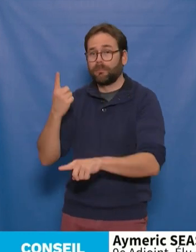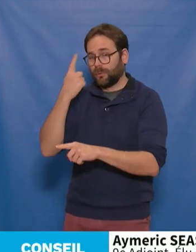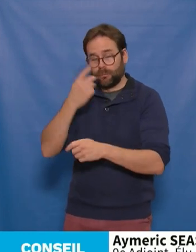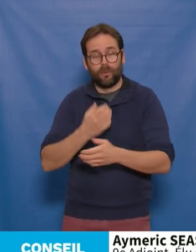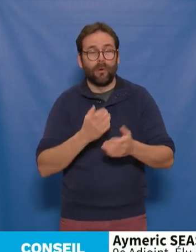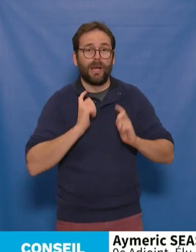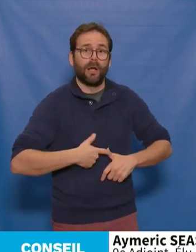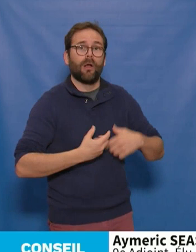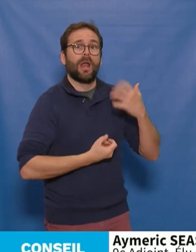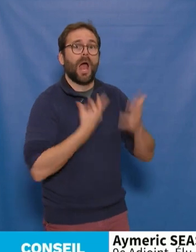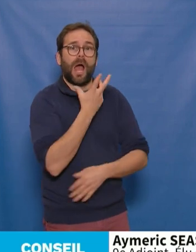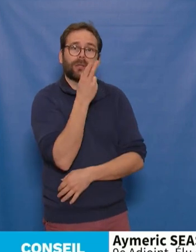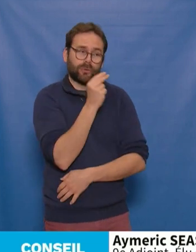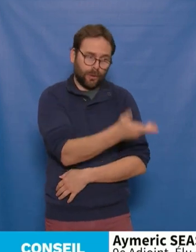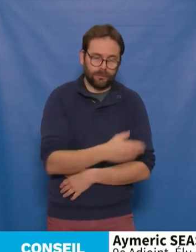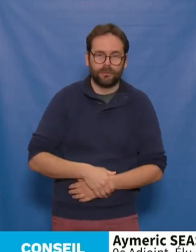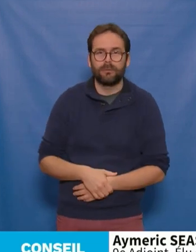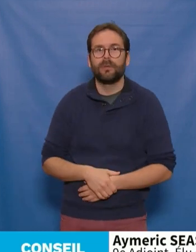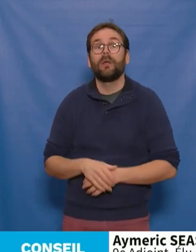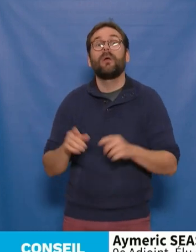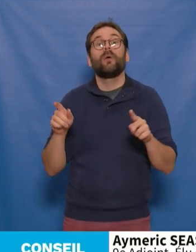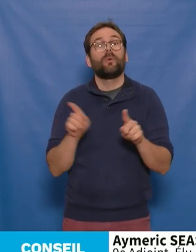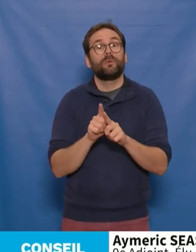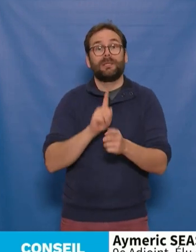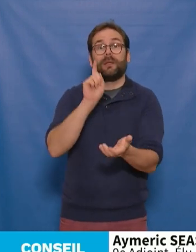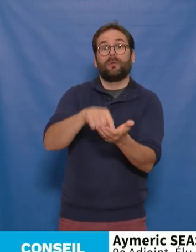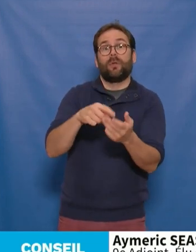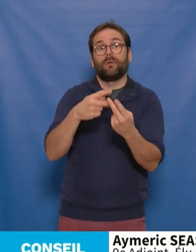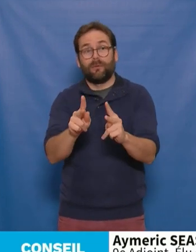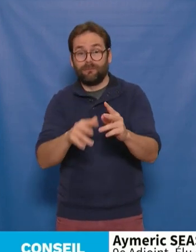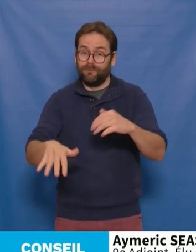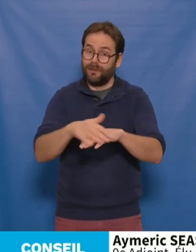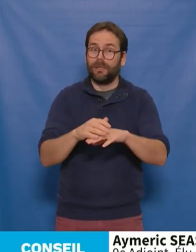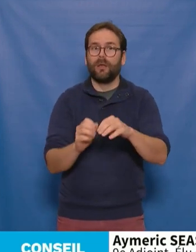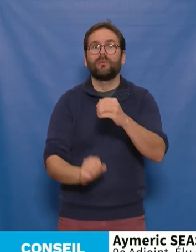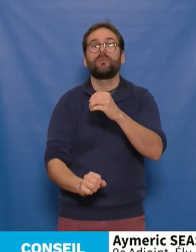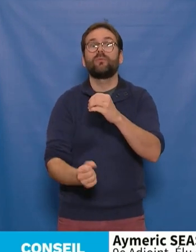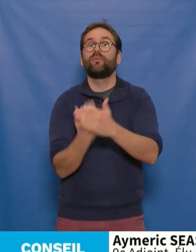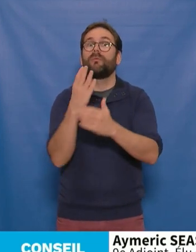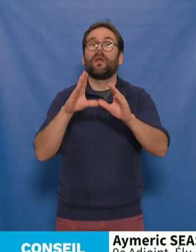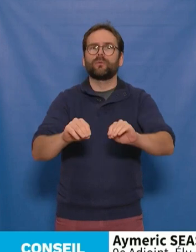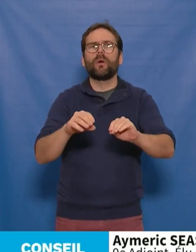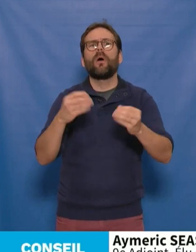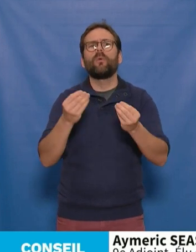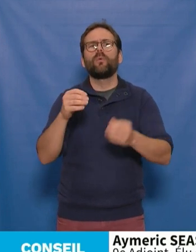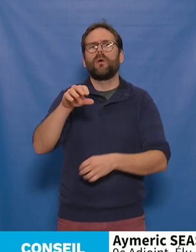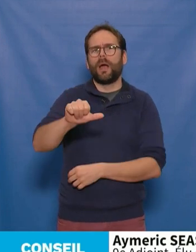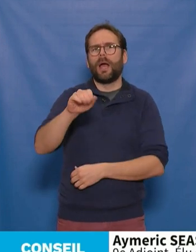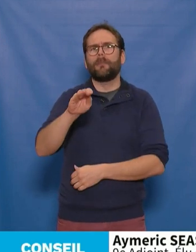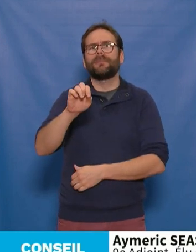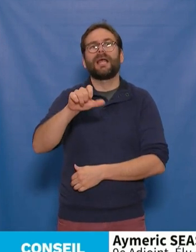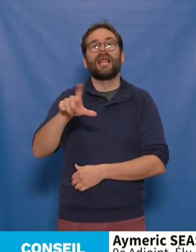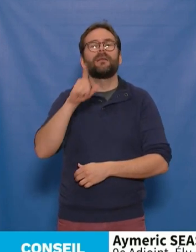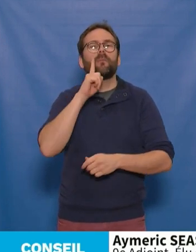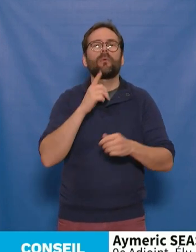Avec également un nouveau lieu en centre-ville, à l'Apsalette, où nous bénéficions du déménagement